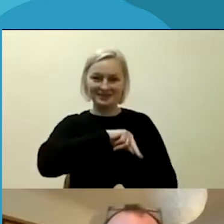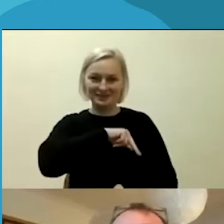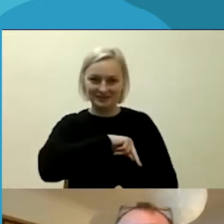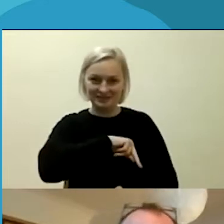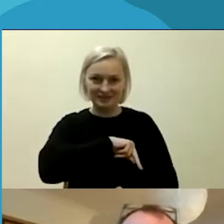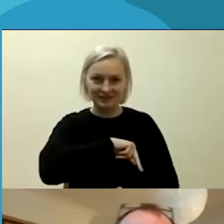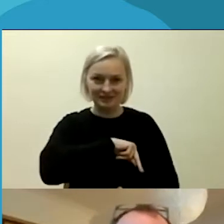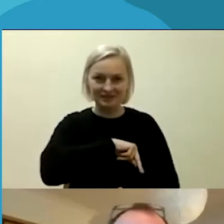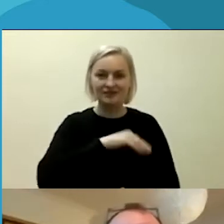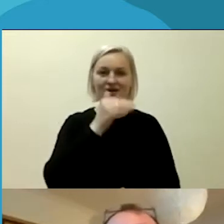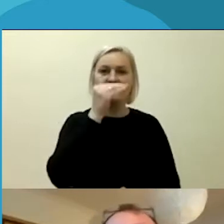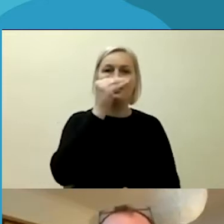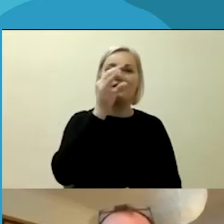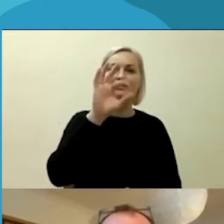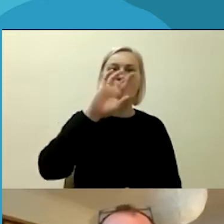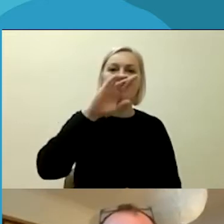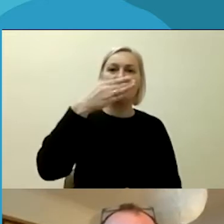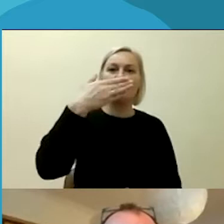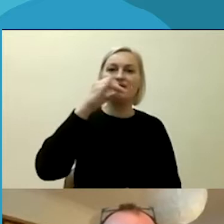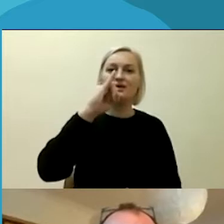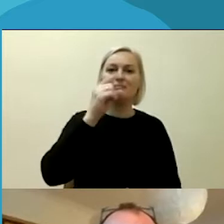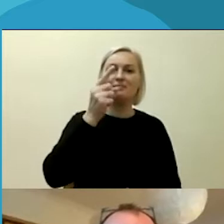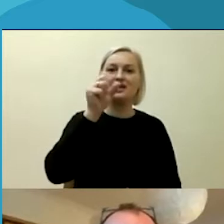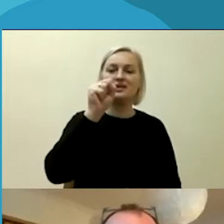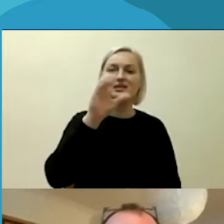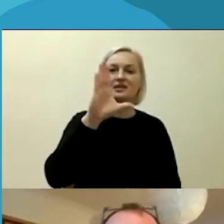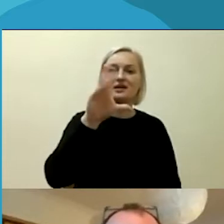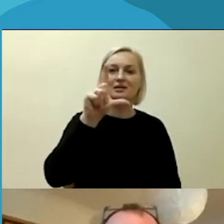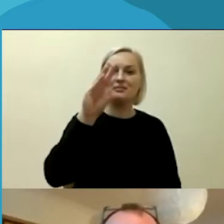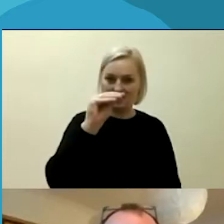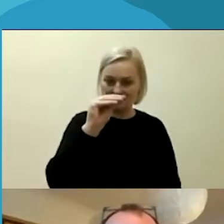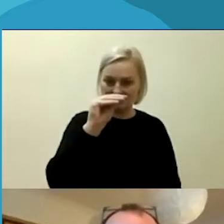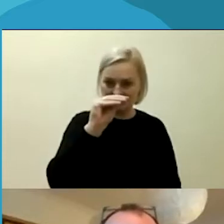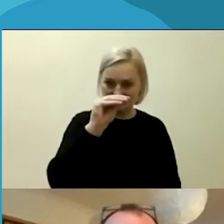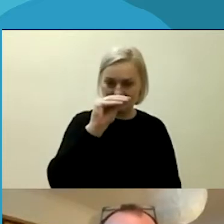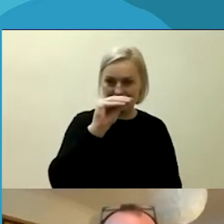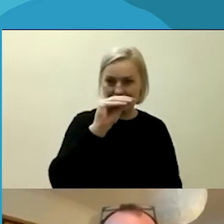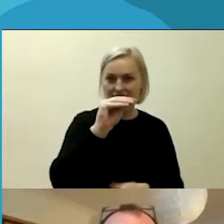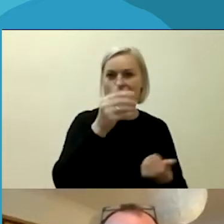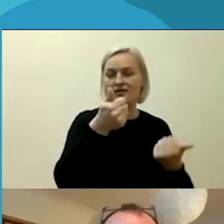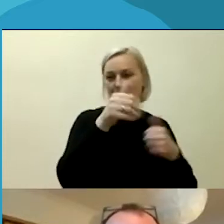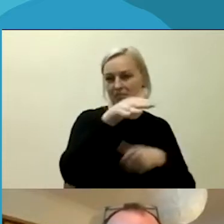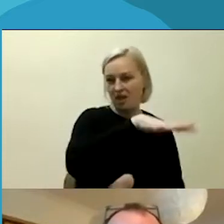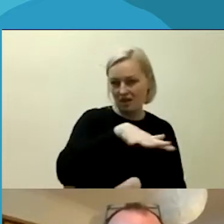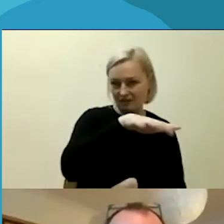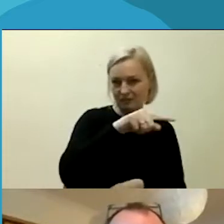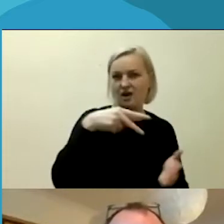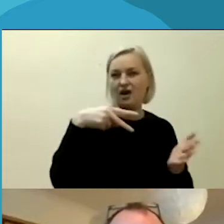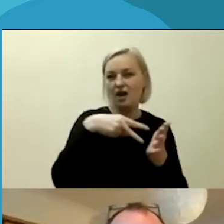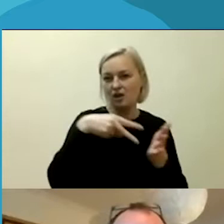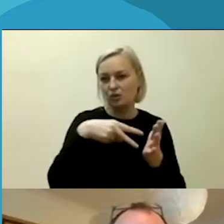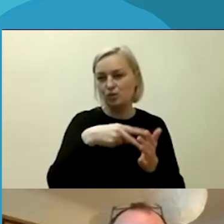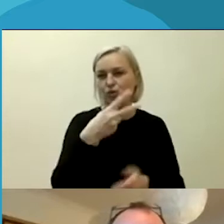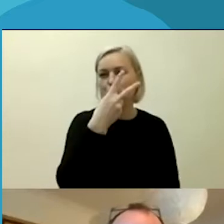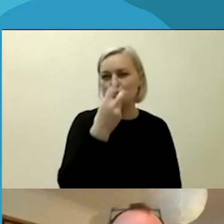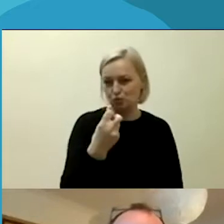platformą. Na, iš esmės, kainuoja 200 dolerių per